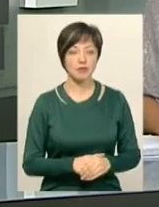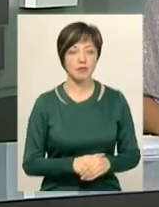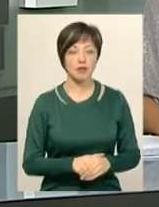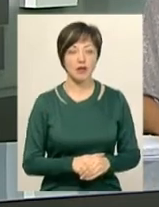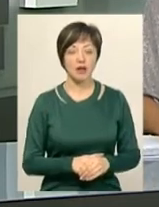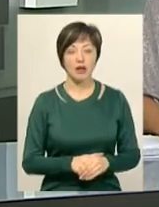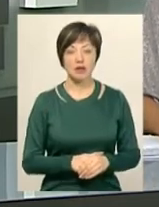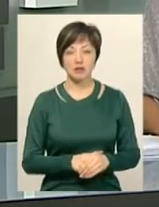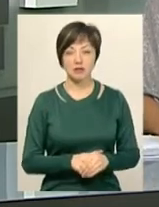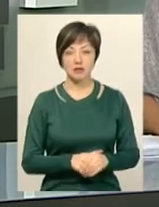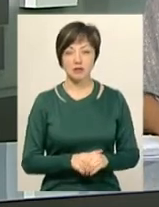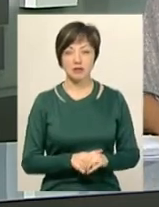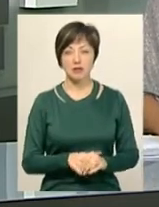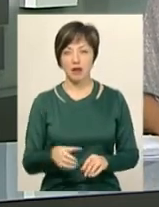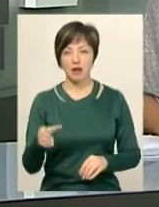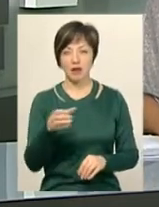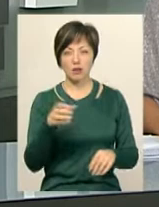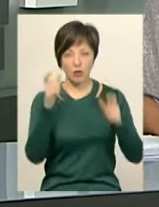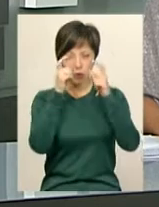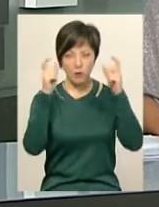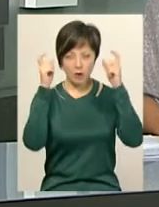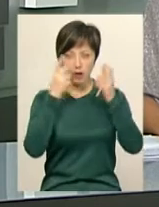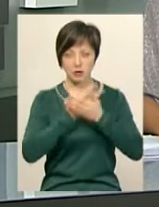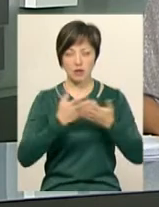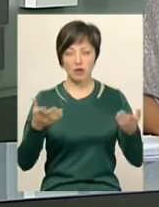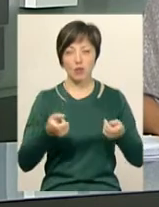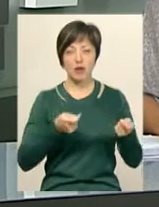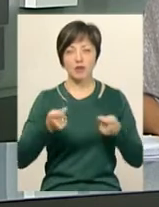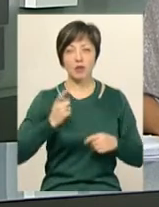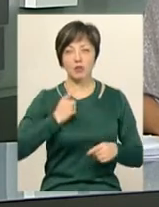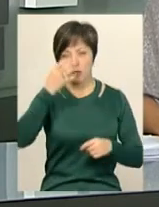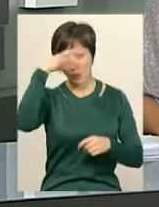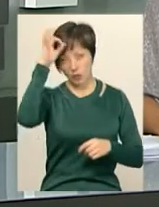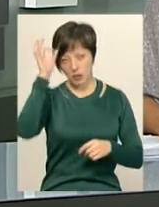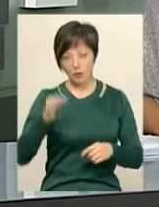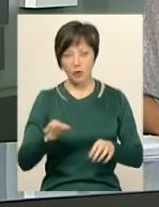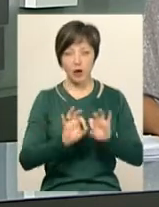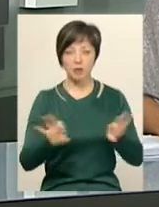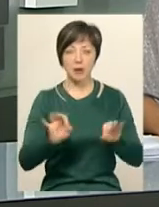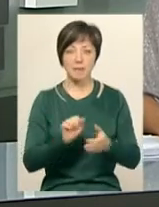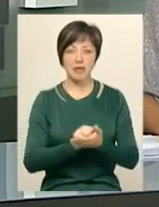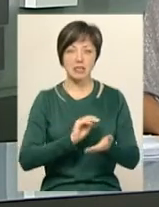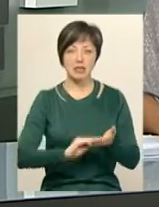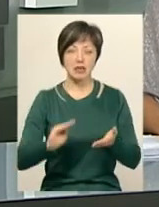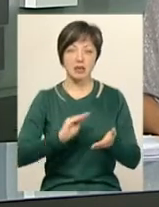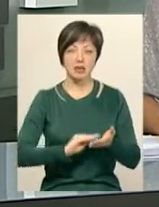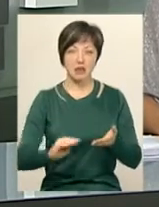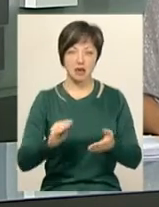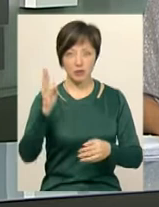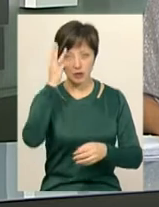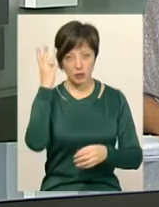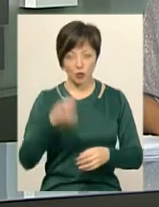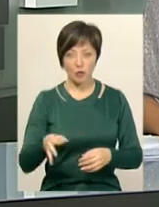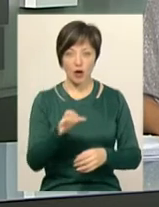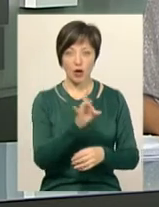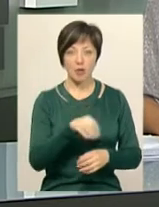Алкоокуляри представили в управлінні патрульної поліції Хмельницької області. Про це розповідає пресекретар патрульної поліції Хмельницької